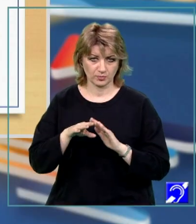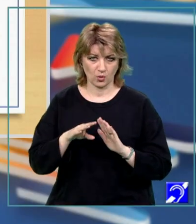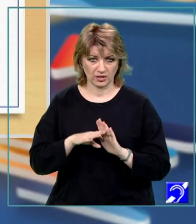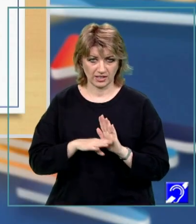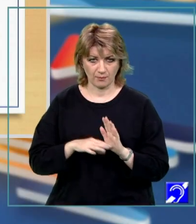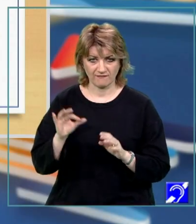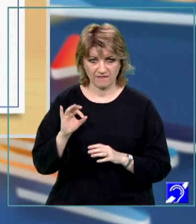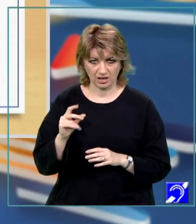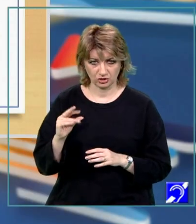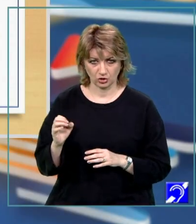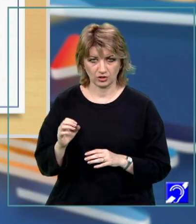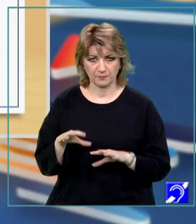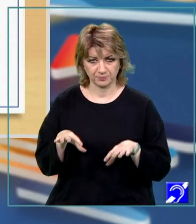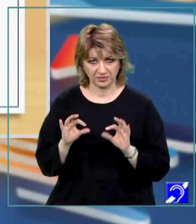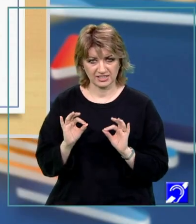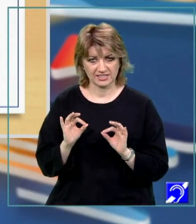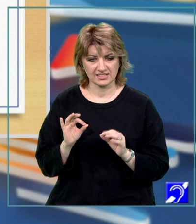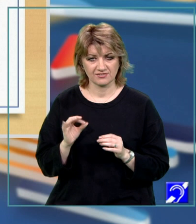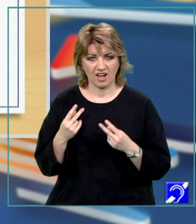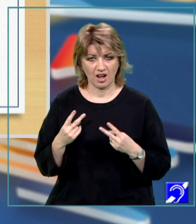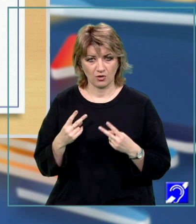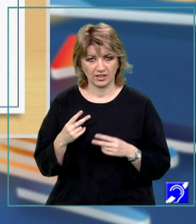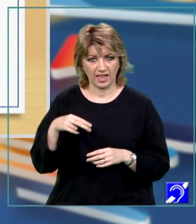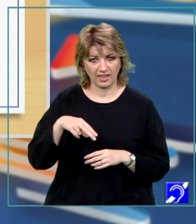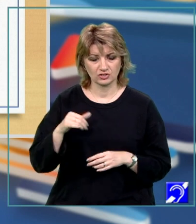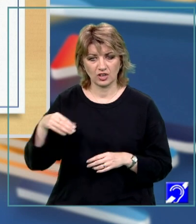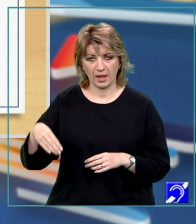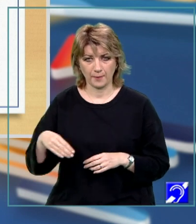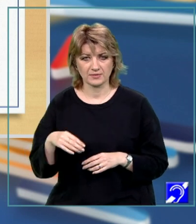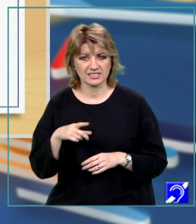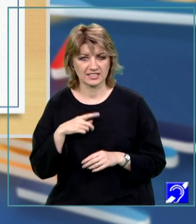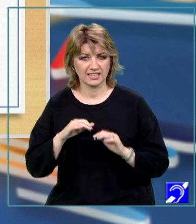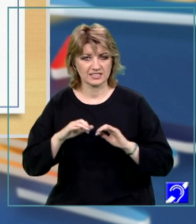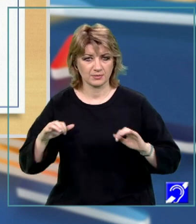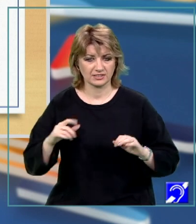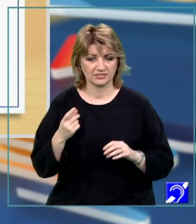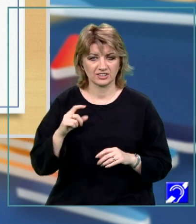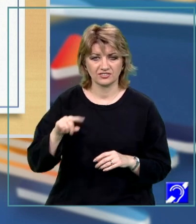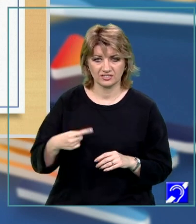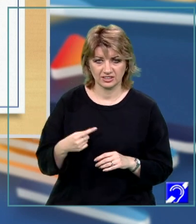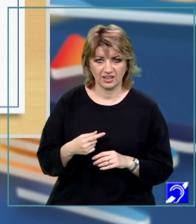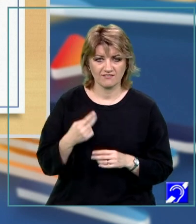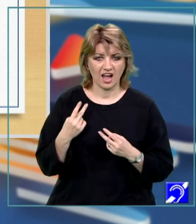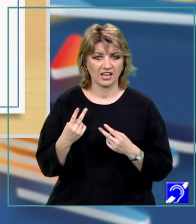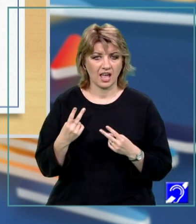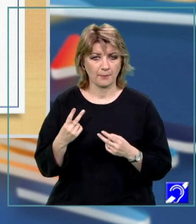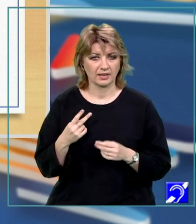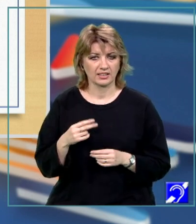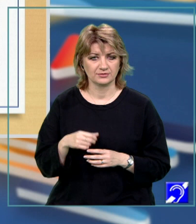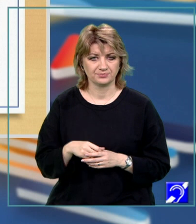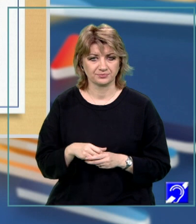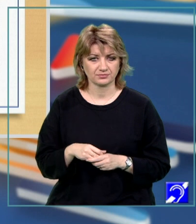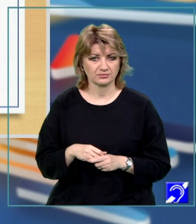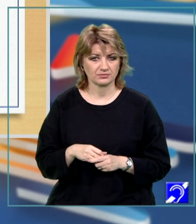factori. Identificăm parametrii transmisi prin valoare, N și M, care, observați, sunt despărțiți prin virgulă. Variabilele N, R, D,